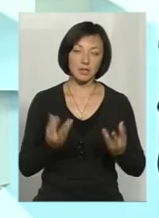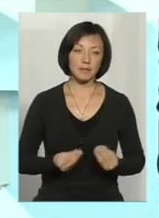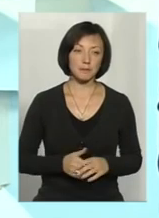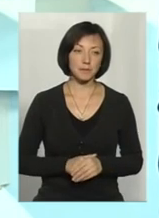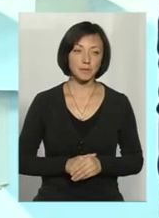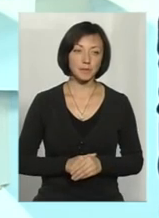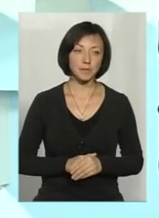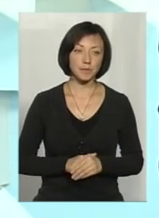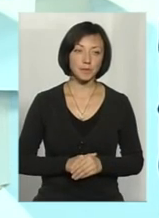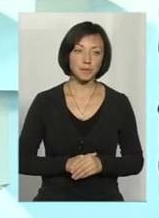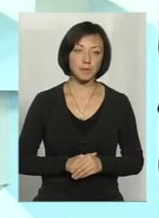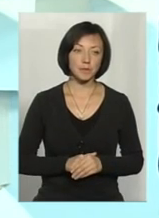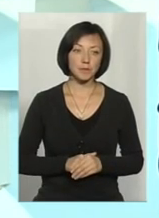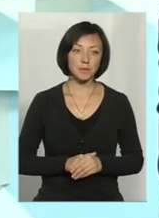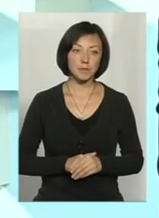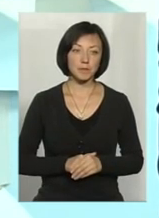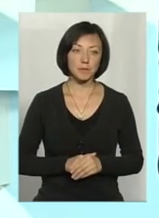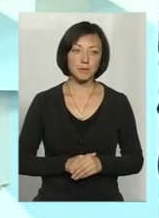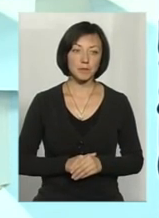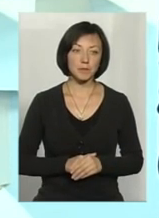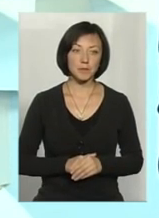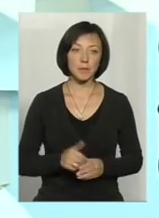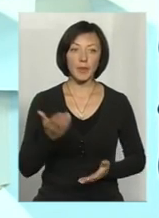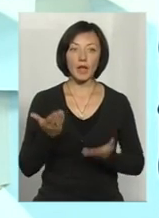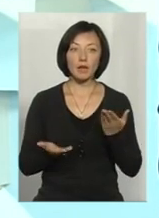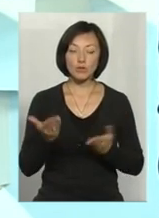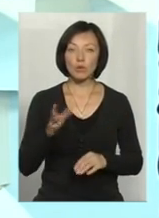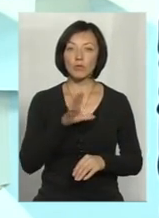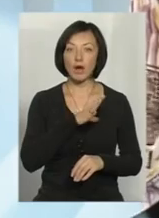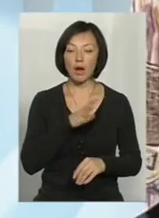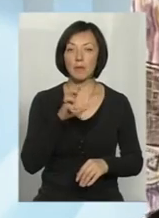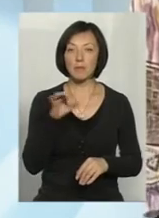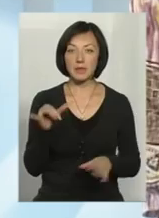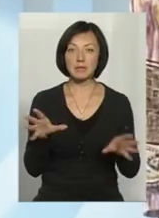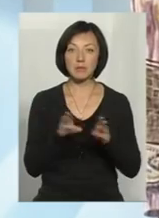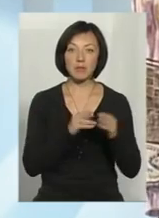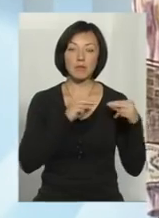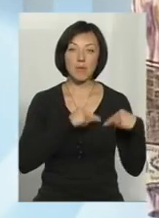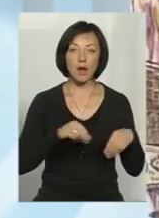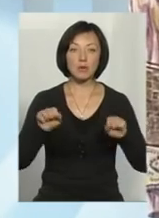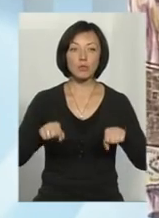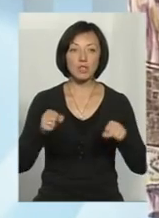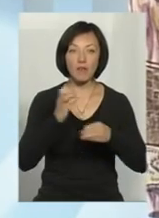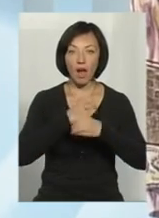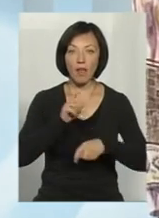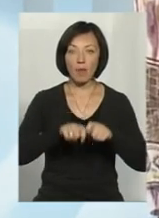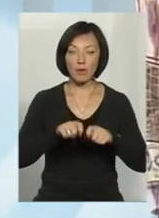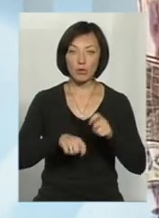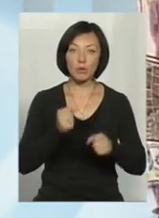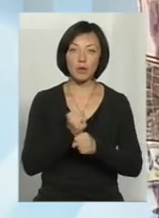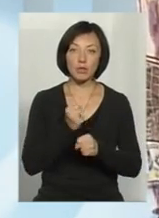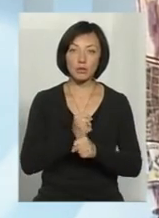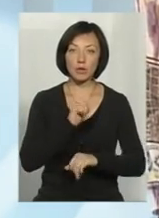зі сторони парку. Я, можна, скажу, що якщо була б така співпраця, то, можливо, лабораторія, яка працює під